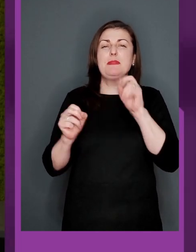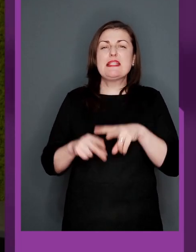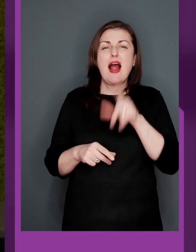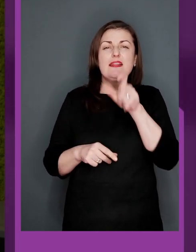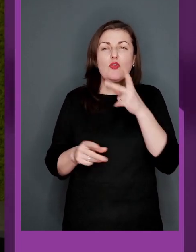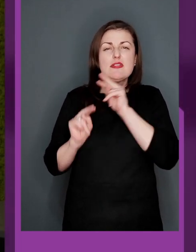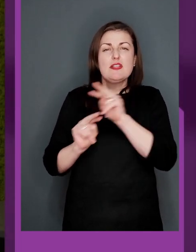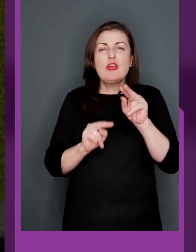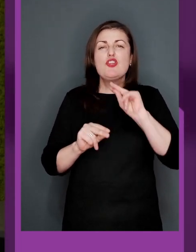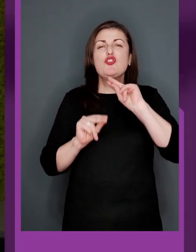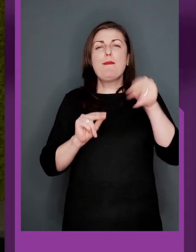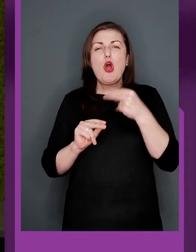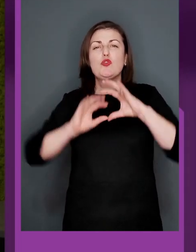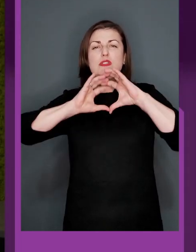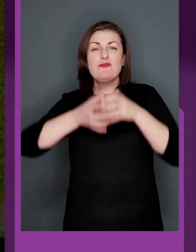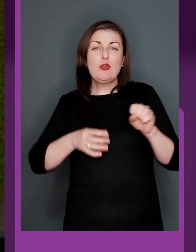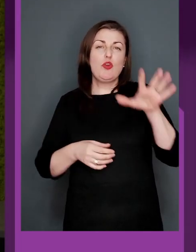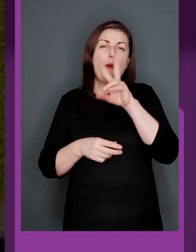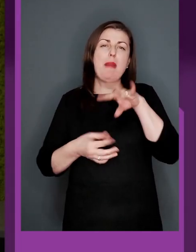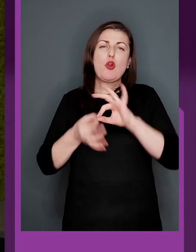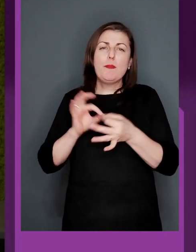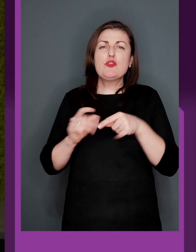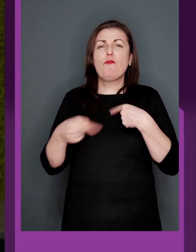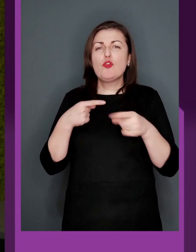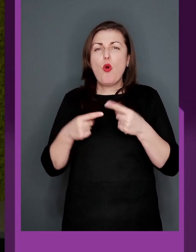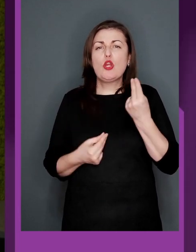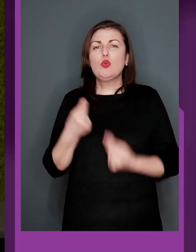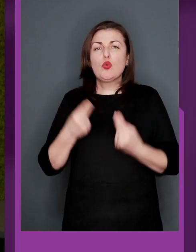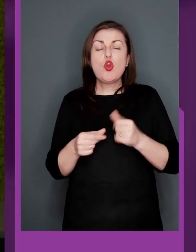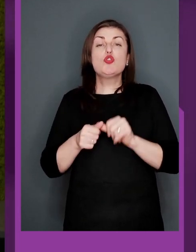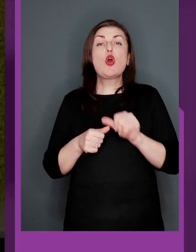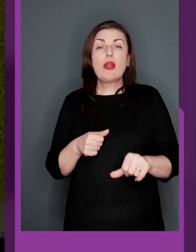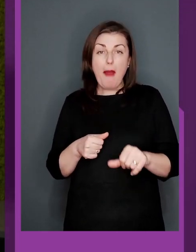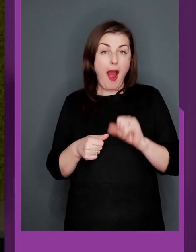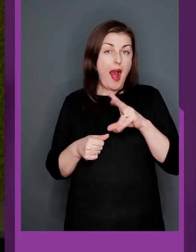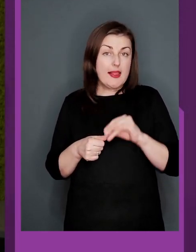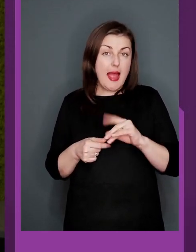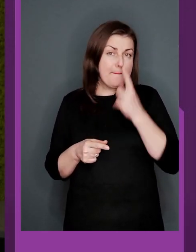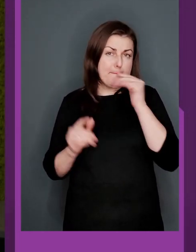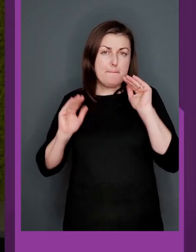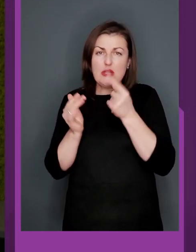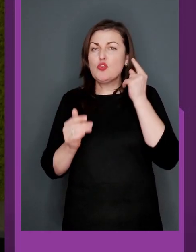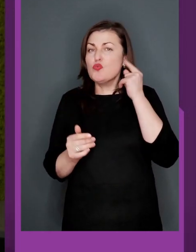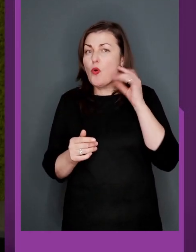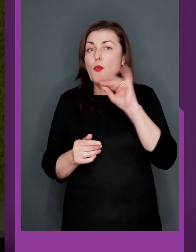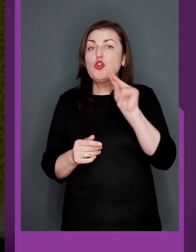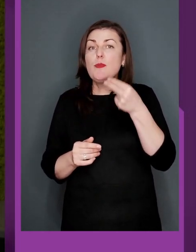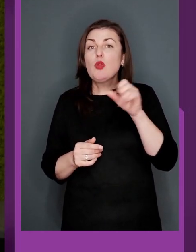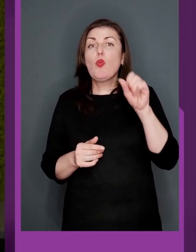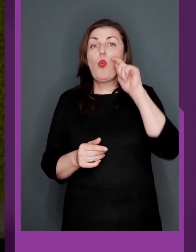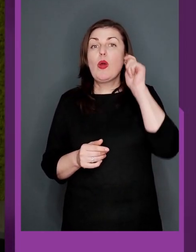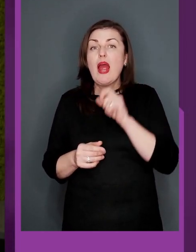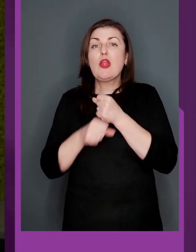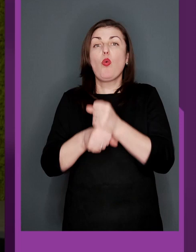так, за чемпіонатами світу, Європи, паралімпійськими футбольними турнірами, зокрема, але значно менше чули саме про